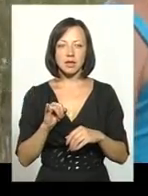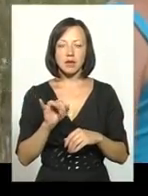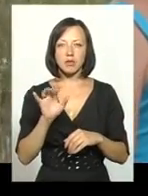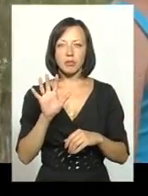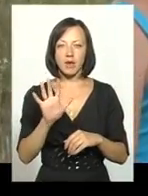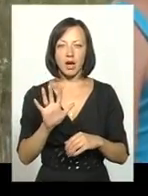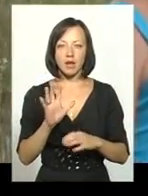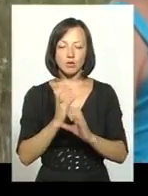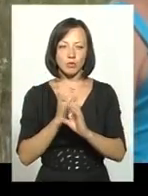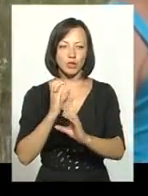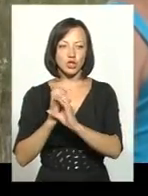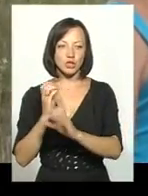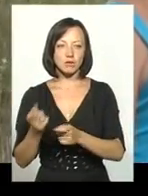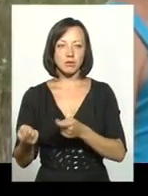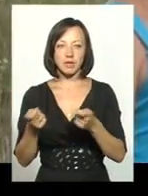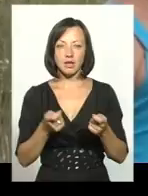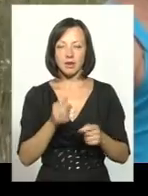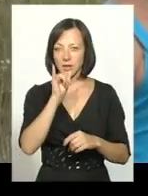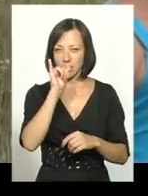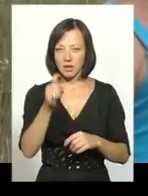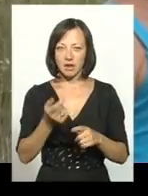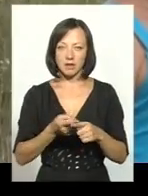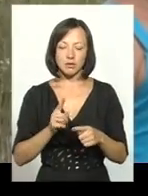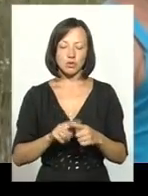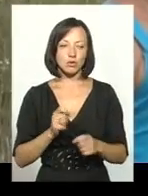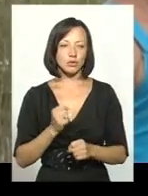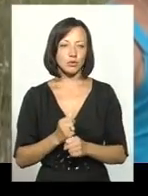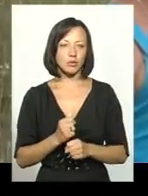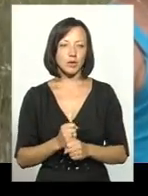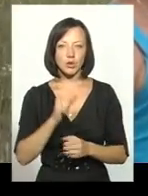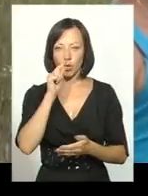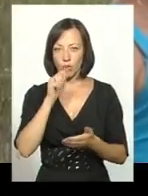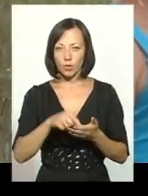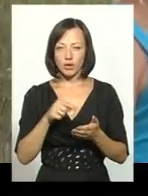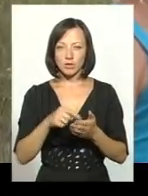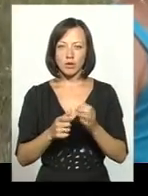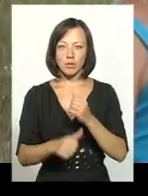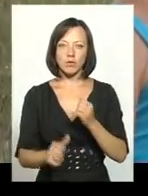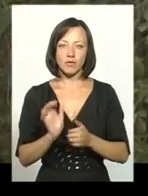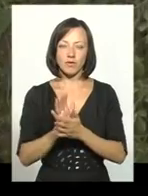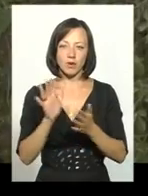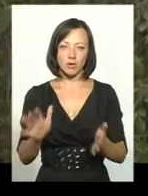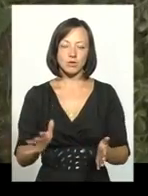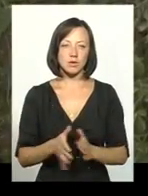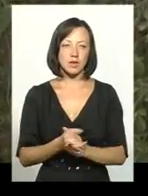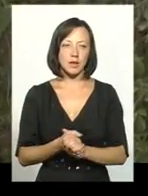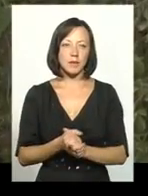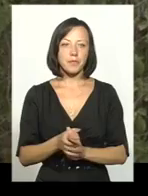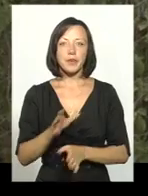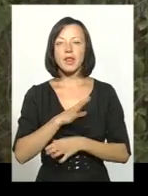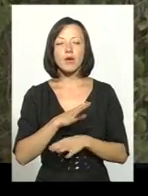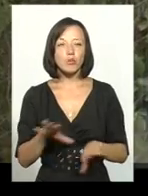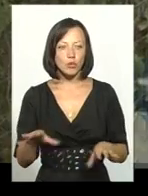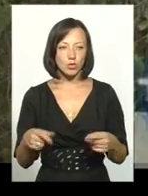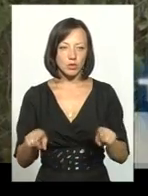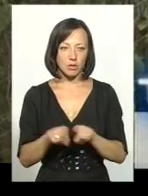машин, яких великих приїхали, ми вже просто не дали їм цього курячого посліду вже вигрузити. Не було такого раніше,